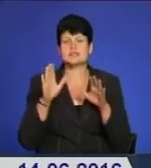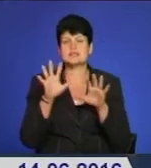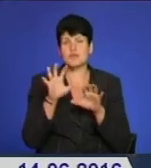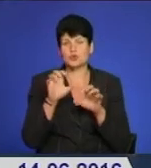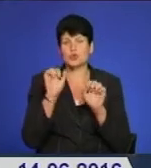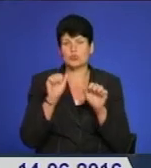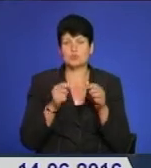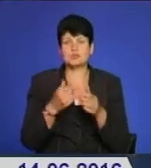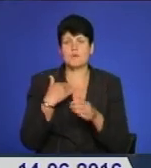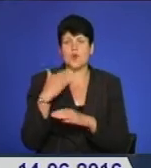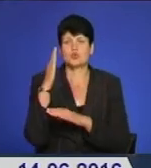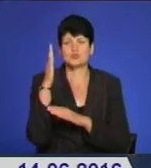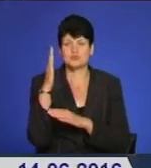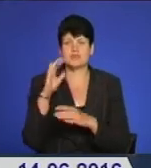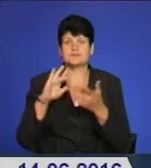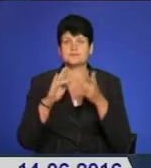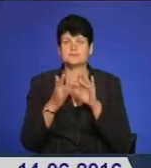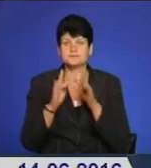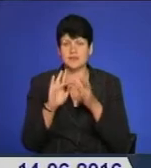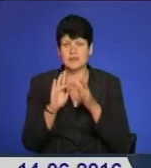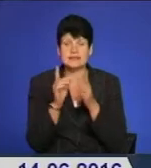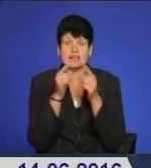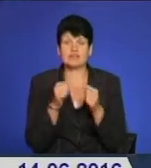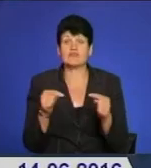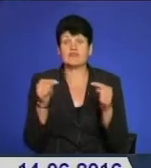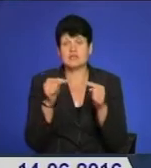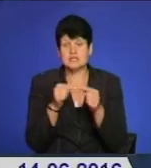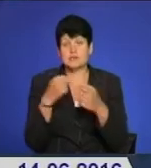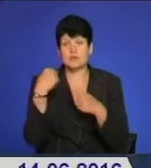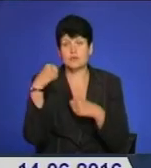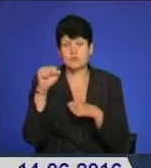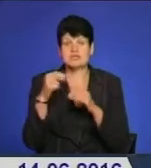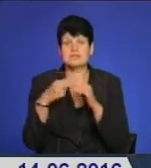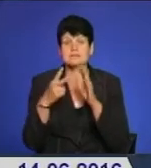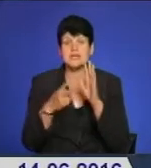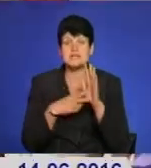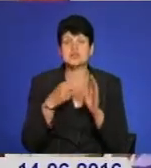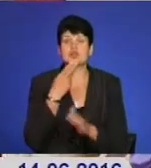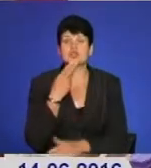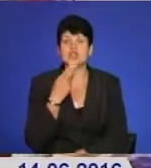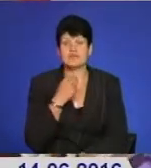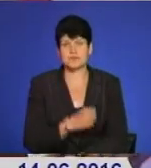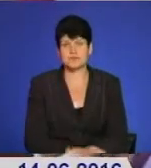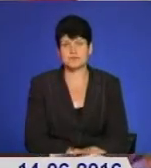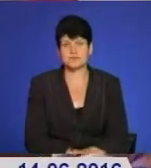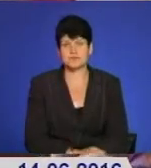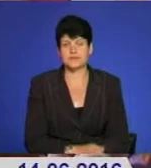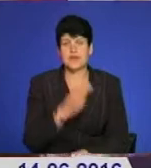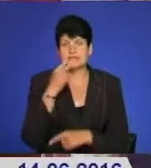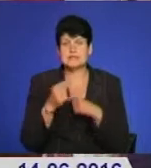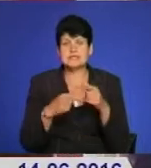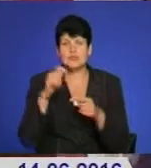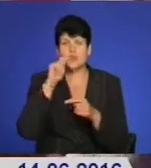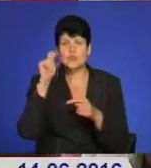проголосувати в соціальних мережах, а переможницю визначать і нагородять 17 червня. У традиційний